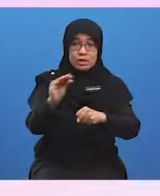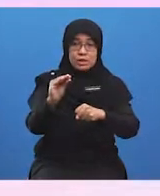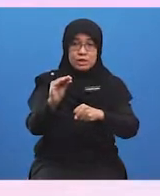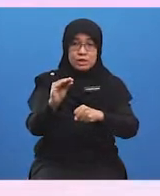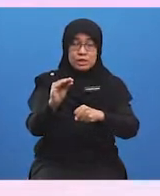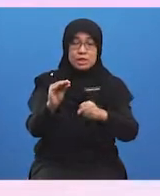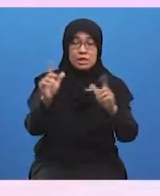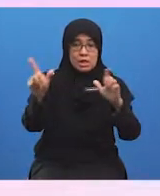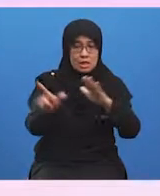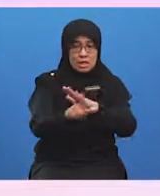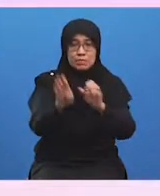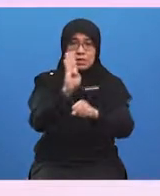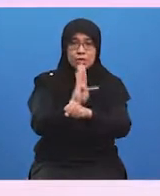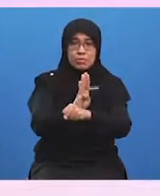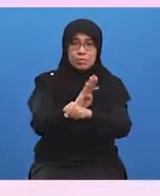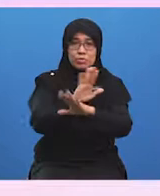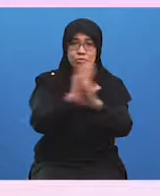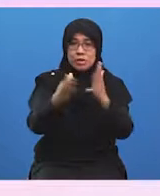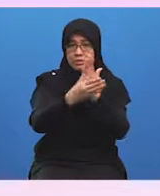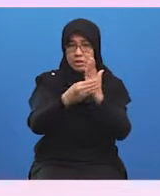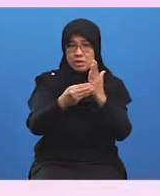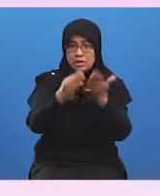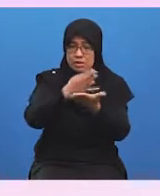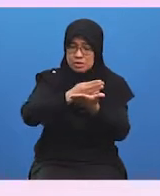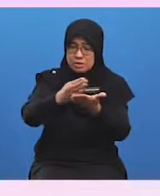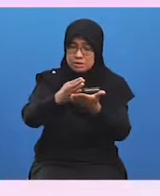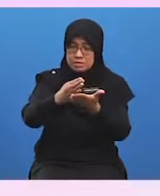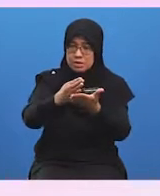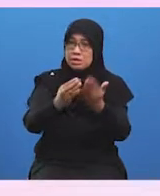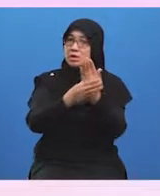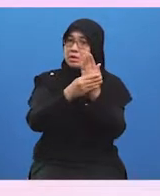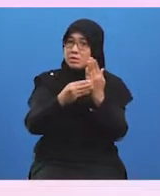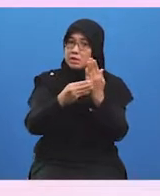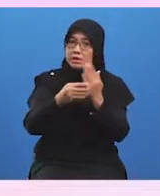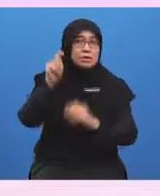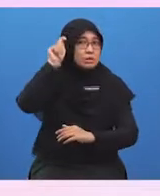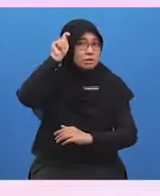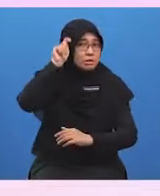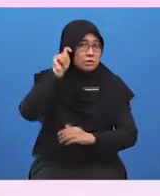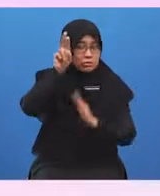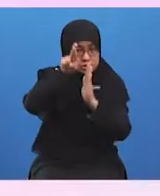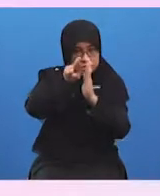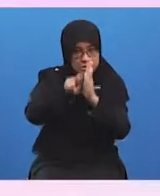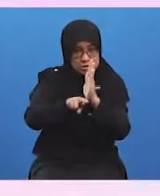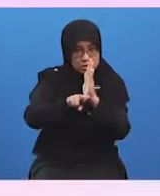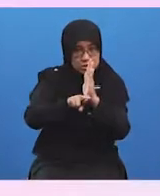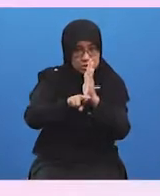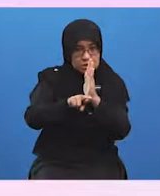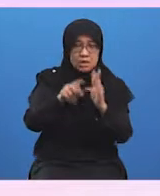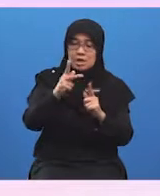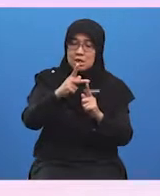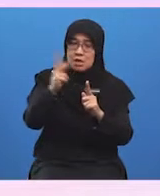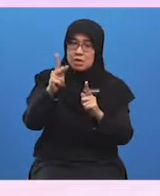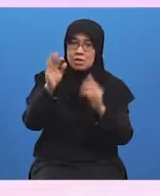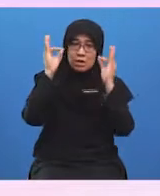tidak mahir atau separa mahir. Tahap teknologi adalah rendah dan pengeluaran berfokuskan